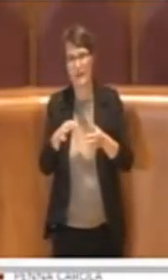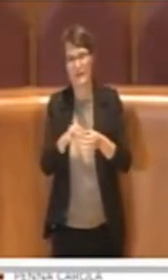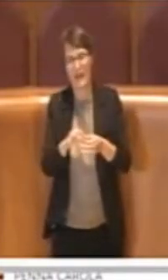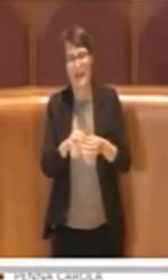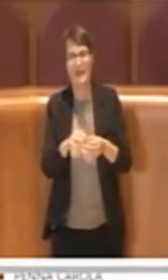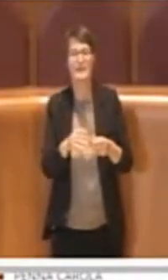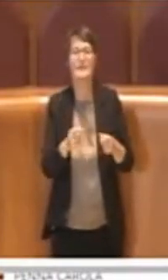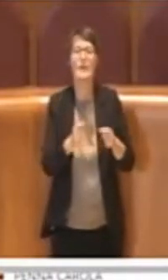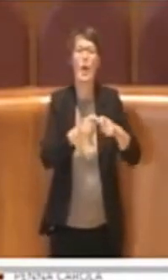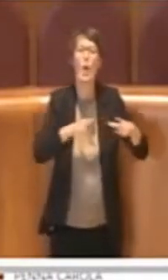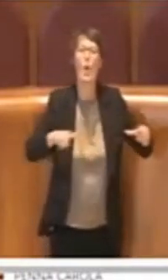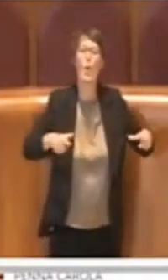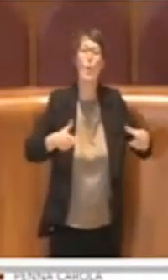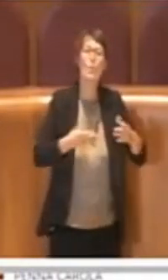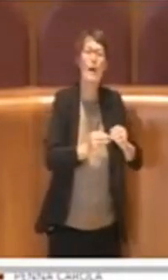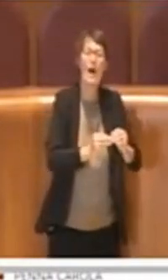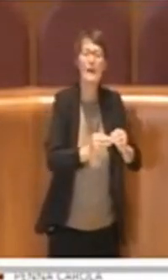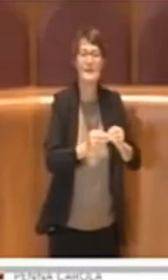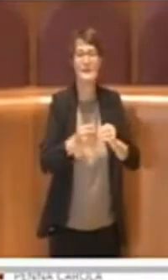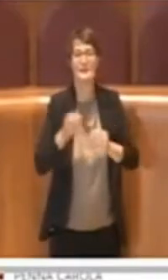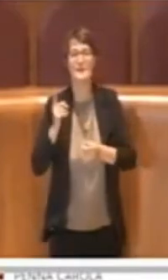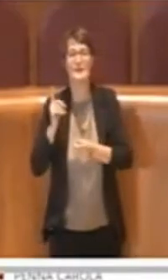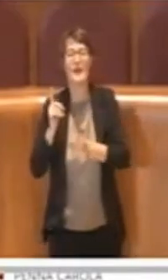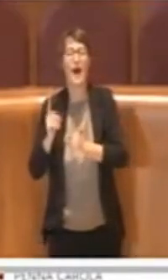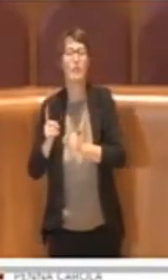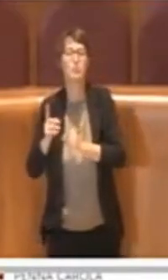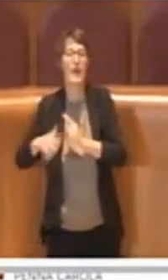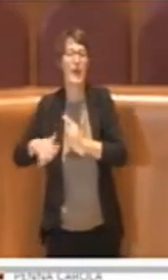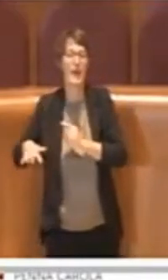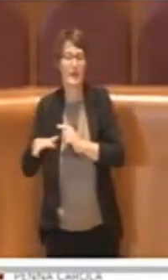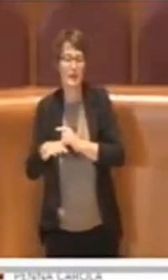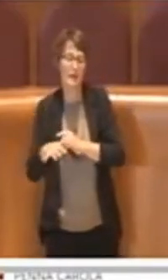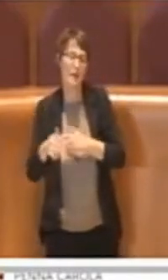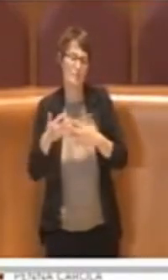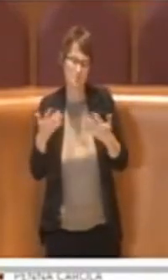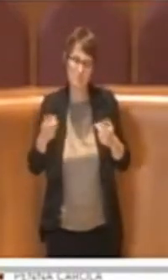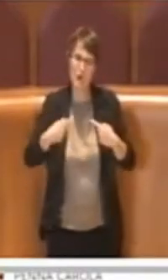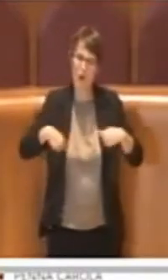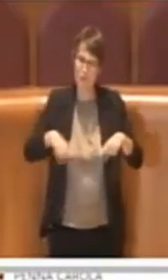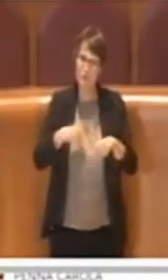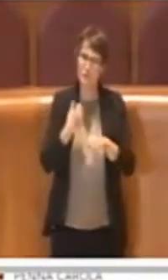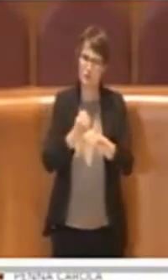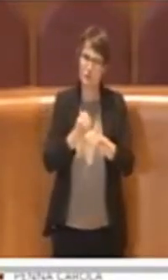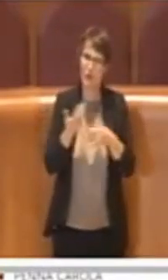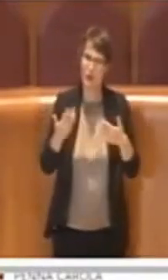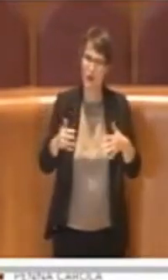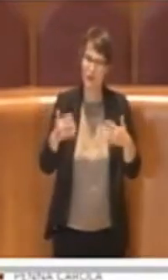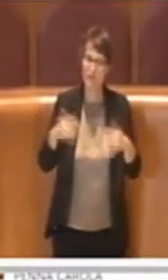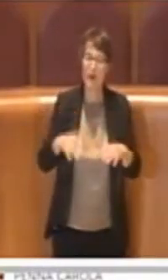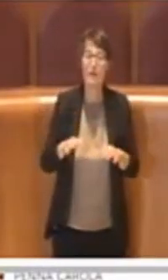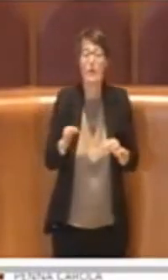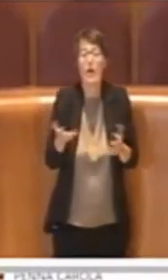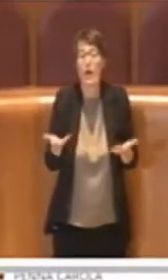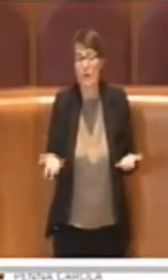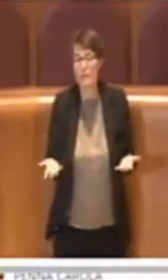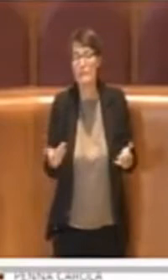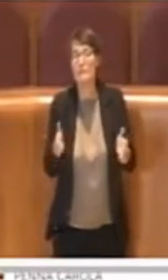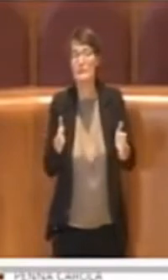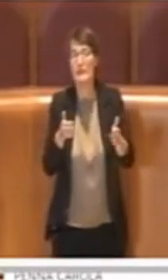è stato fatto un lavoro dalla parte della commissione, tant'è vero che il dipartimento sta comunque